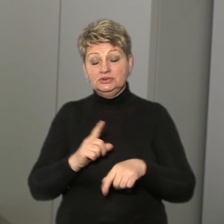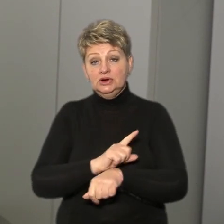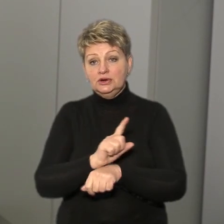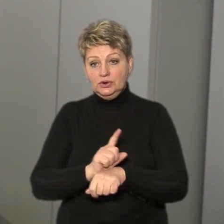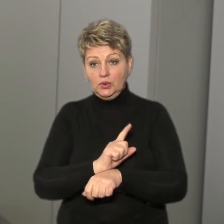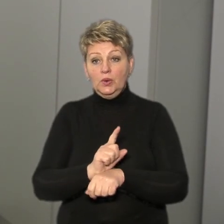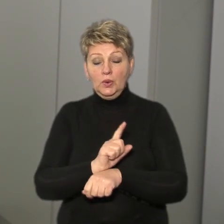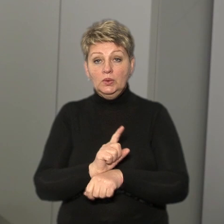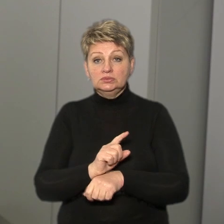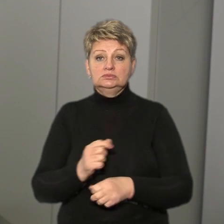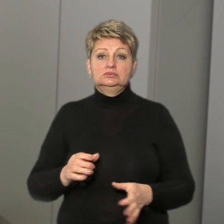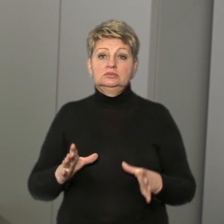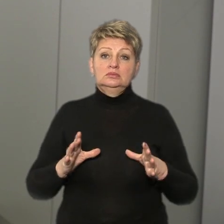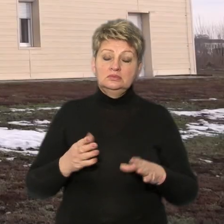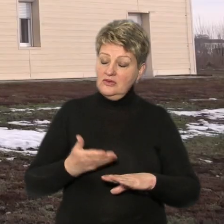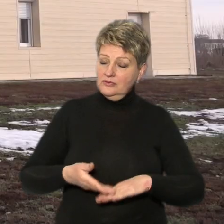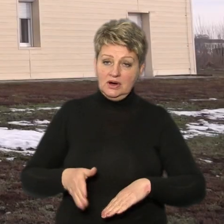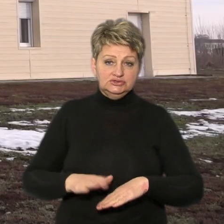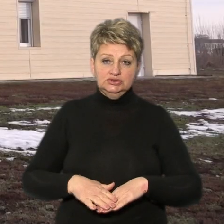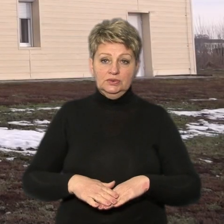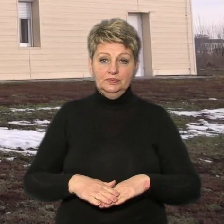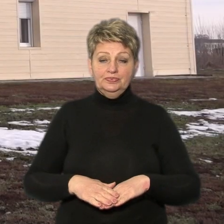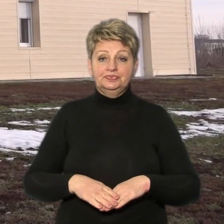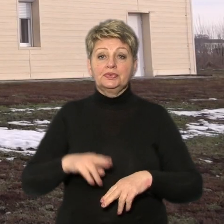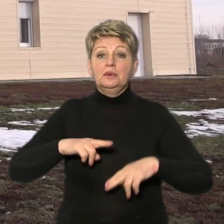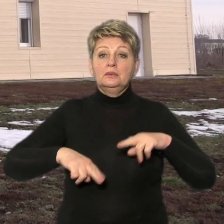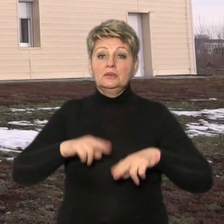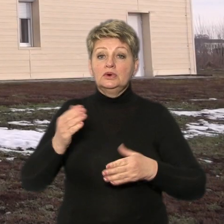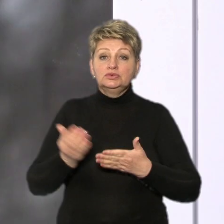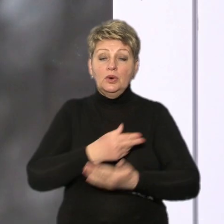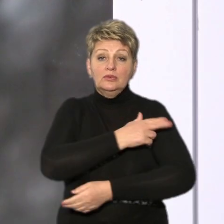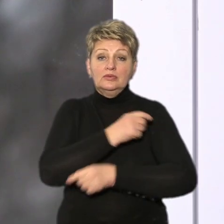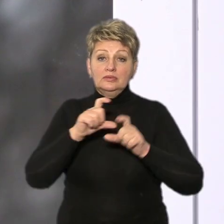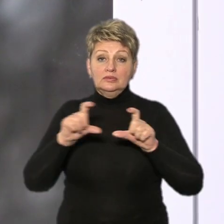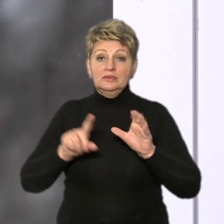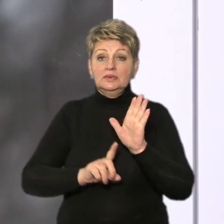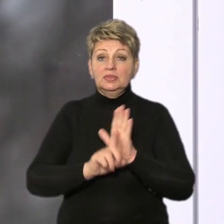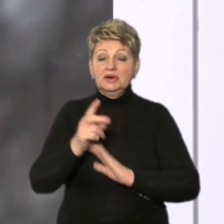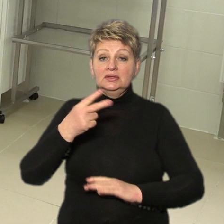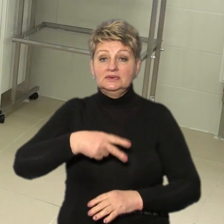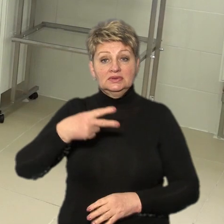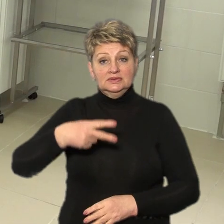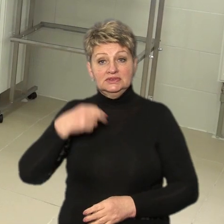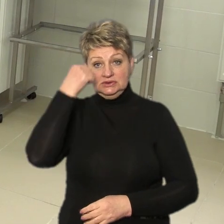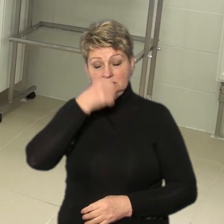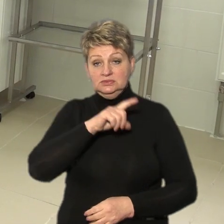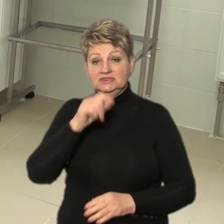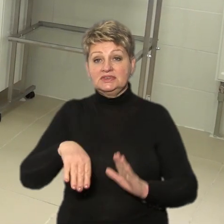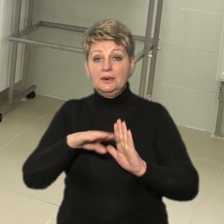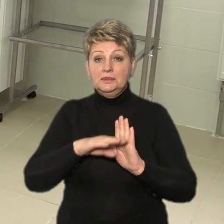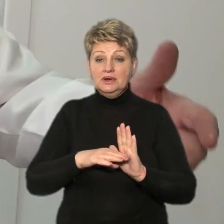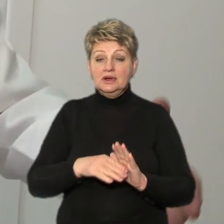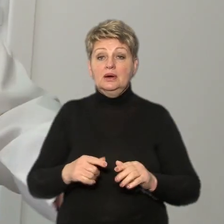годину – це важко. Зводити нову амбулаторію розпочали у 2020 році за програмою «Велике